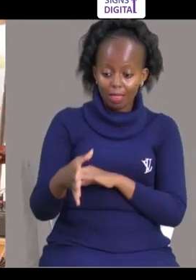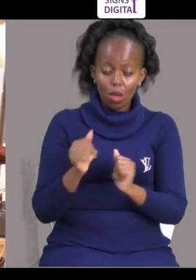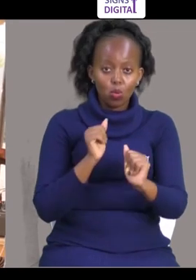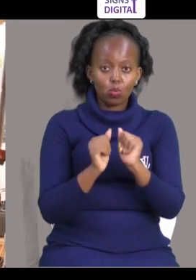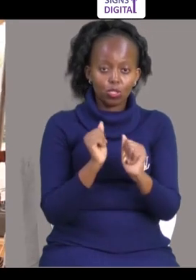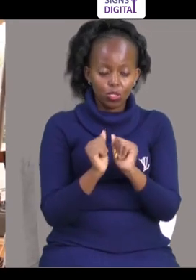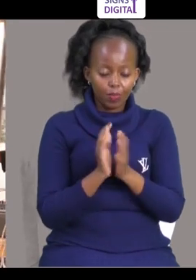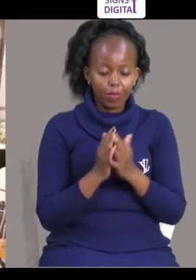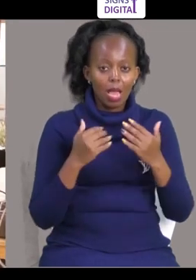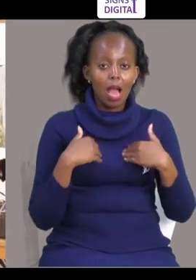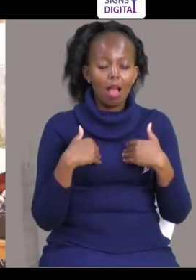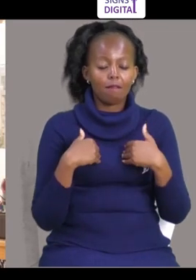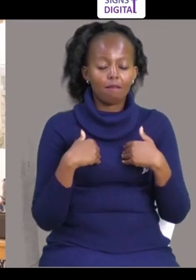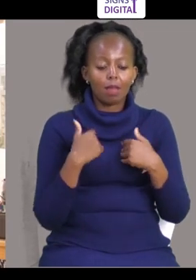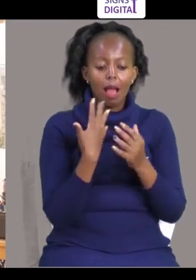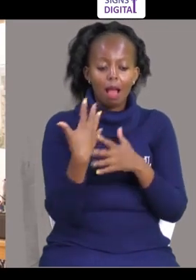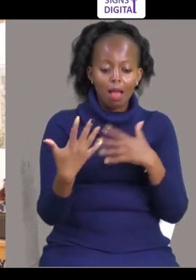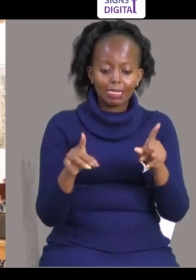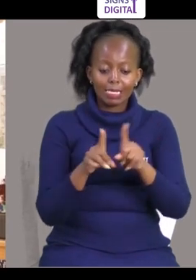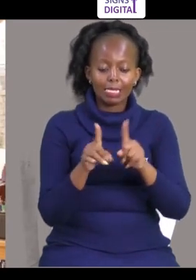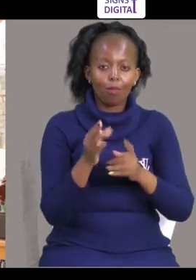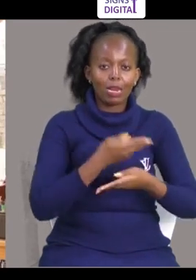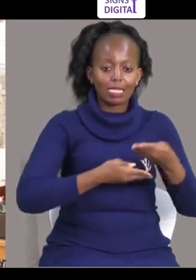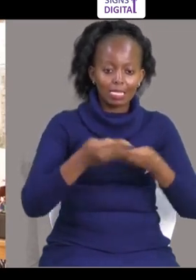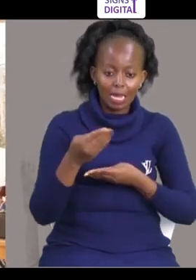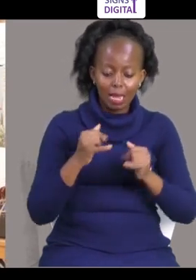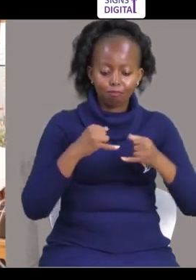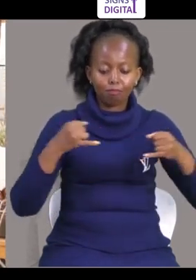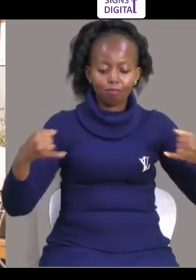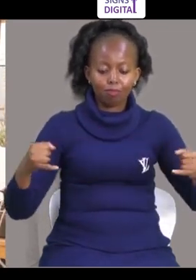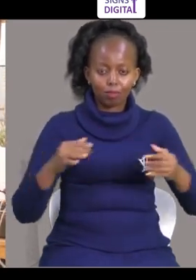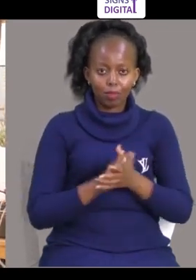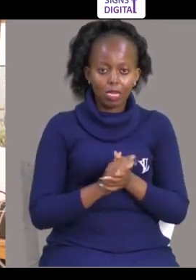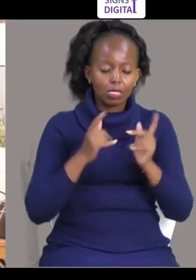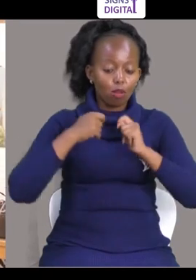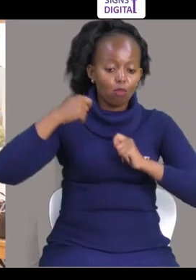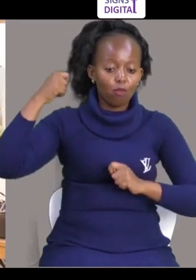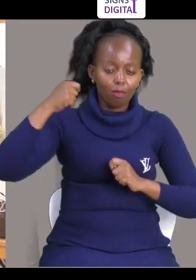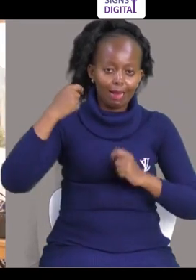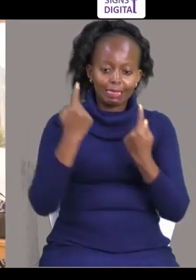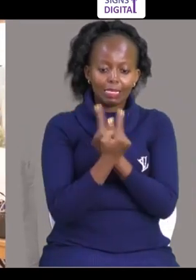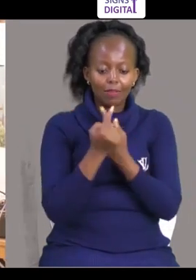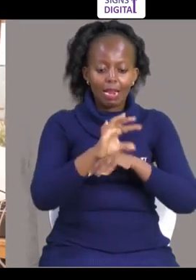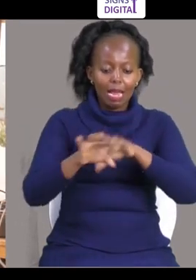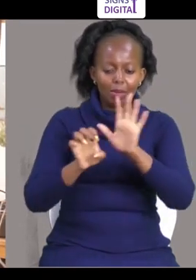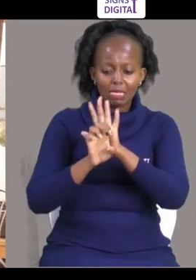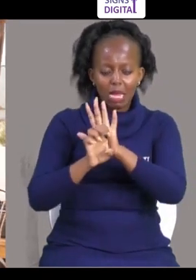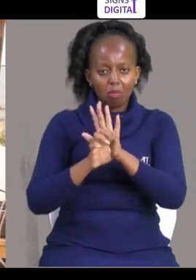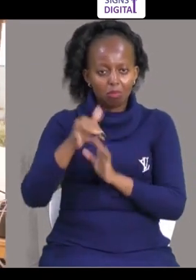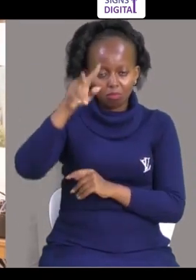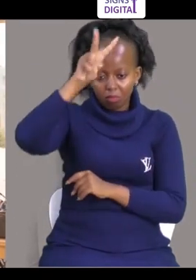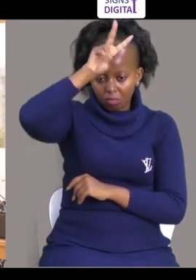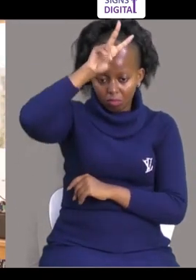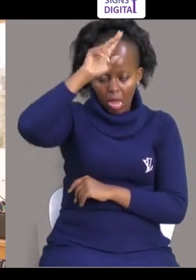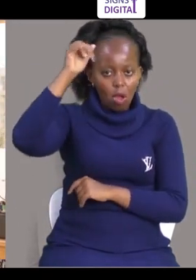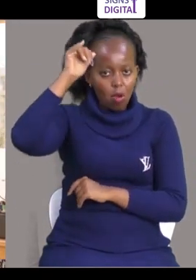kuna sueta pale zime shono na mikono yao na vile vile wanauza kamba, kamba za kufunga mfugo kama ni